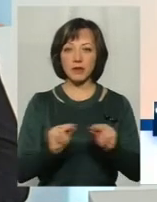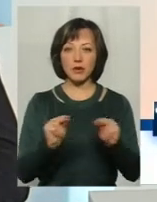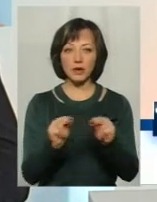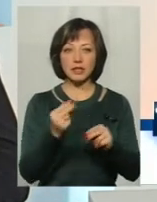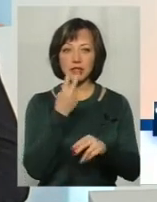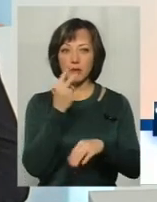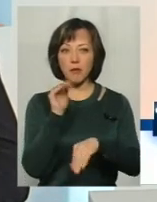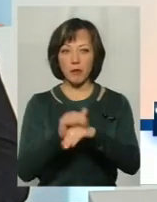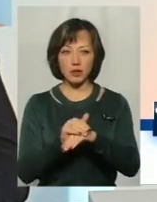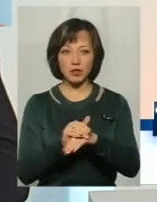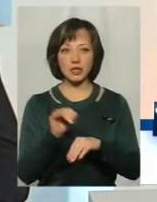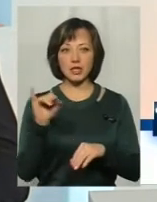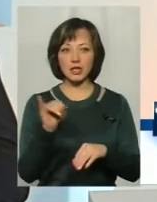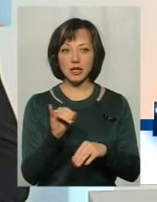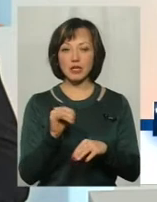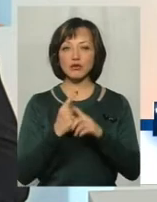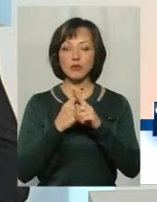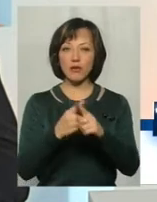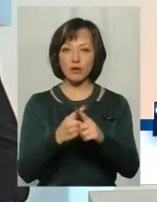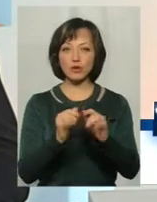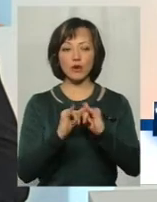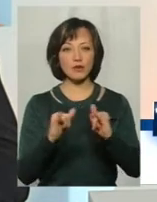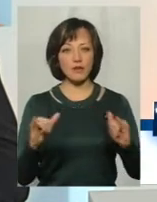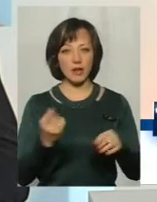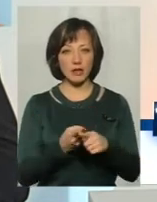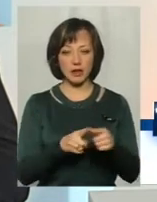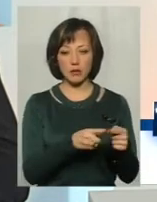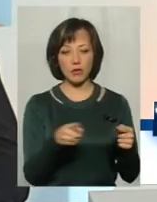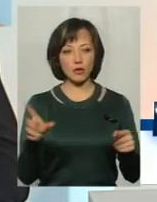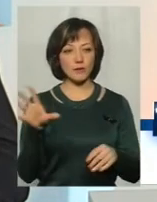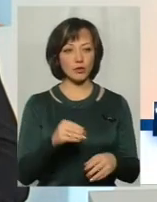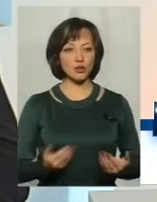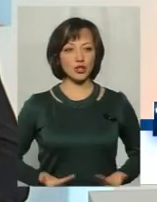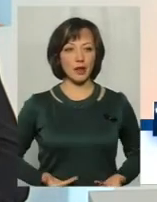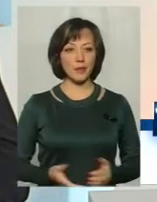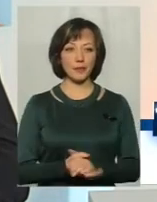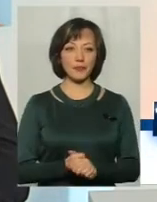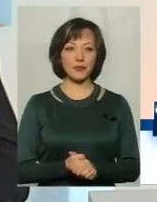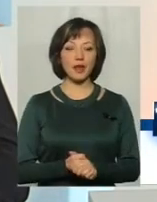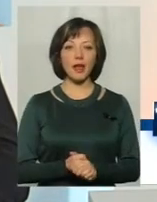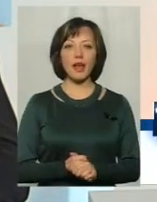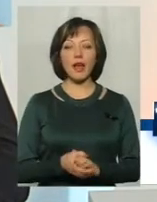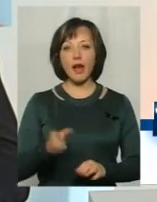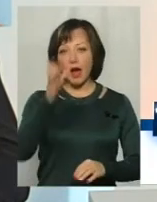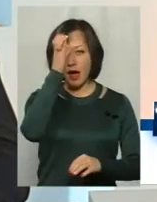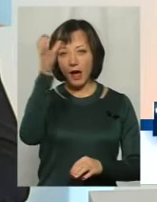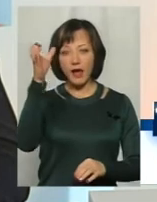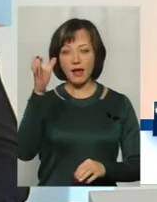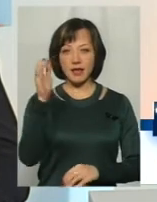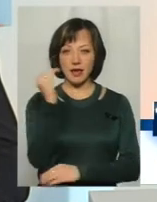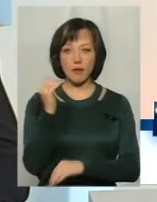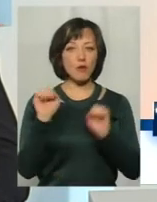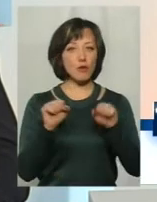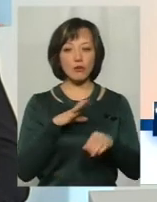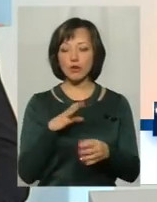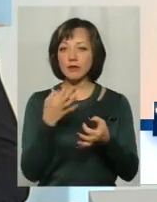ці задатки побачити і супроводжувати і розвивати їх напрямку зі всього життя. Геніями можна бути в будь